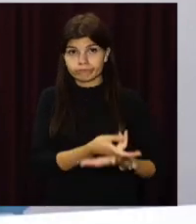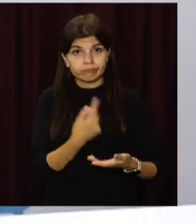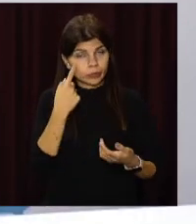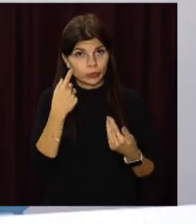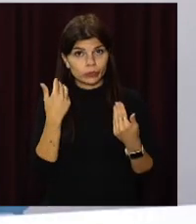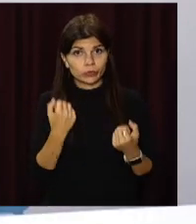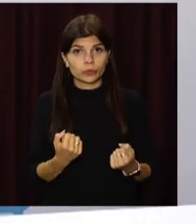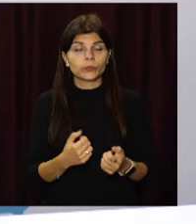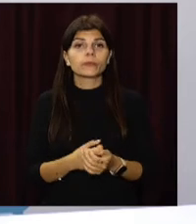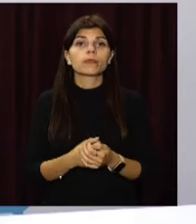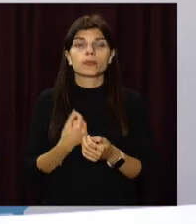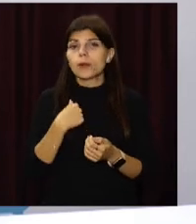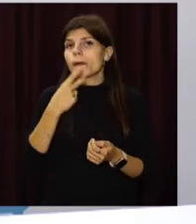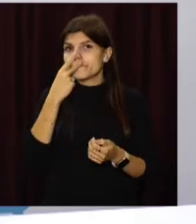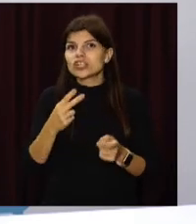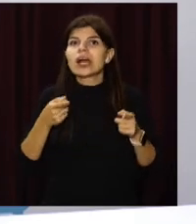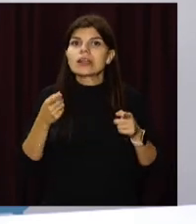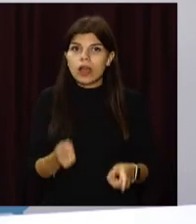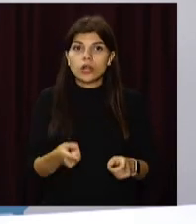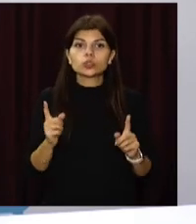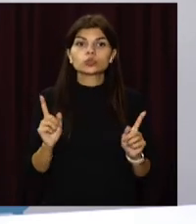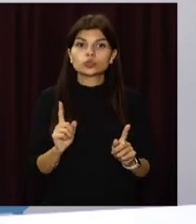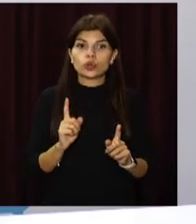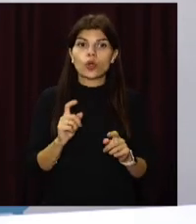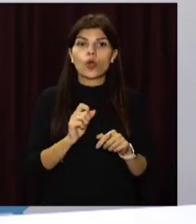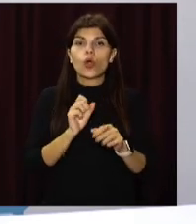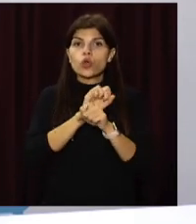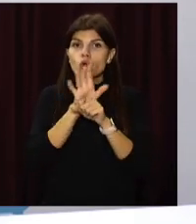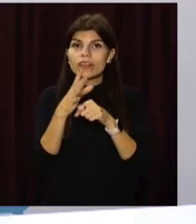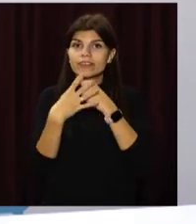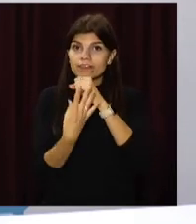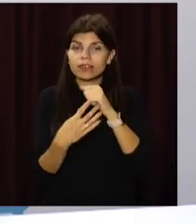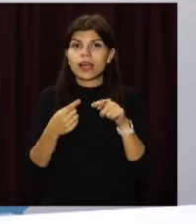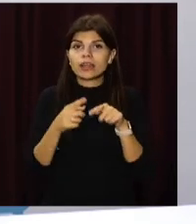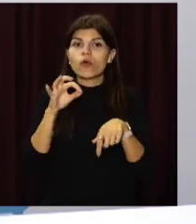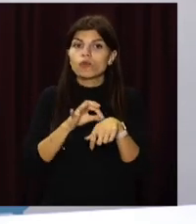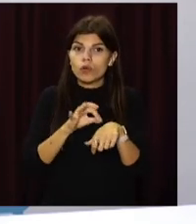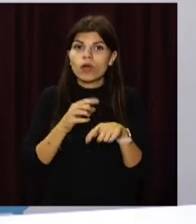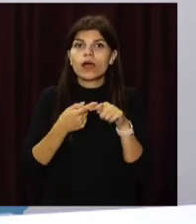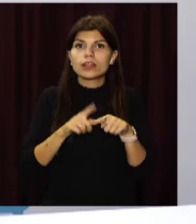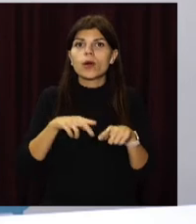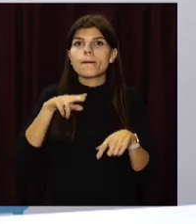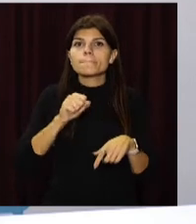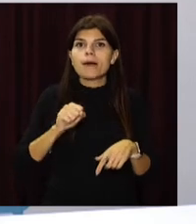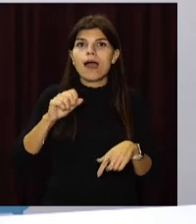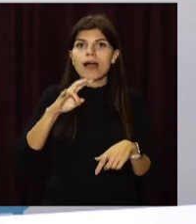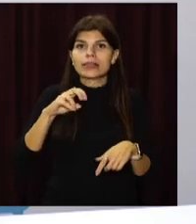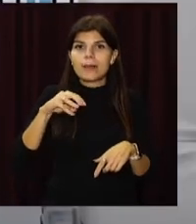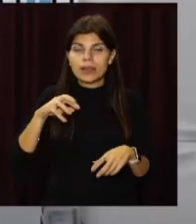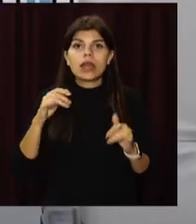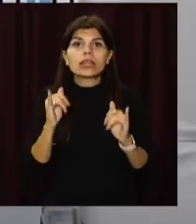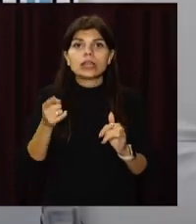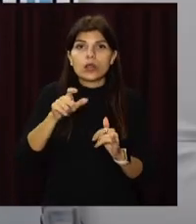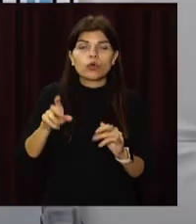реально, що ковід-19 – це хвороба, це пандемія невакцинованих людей.